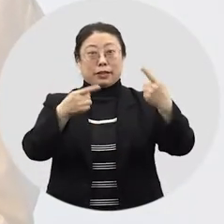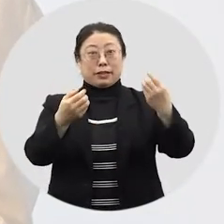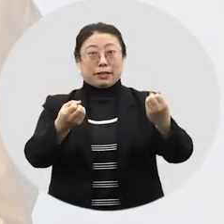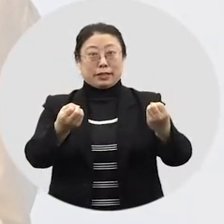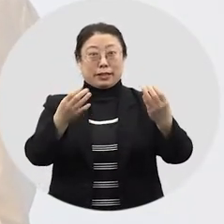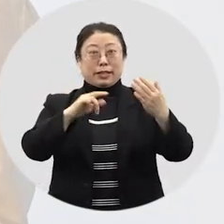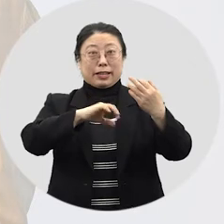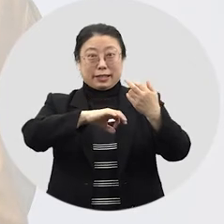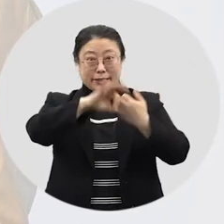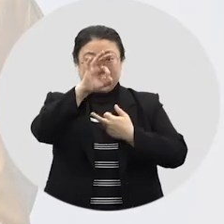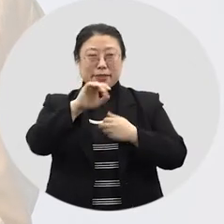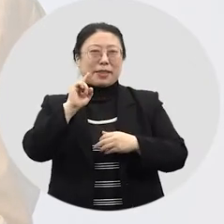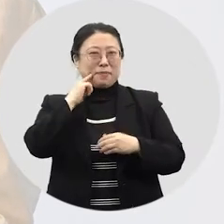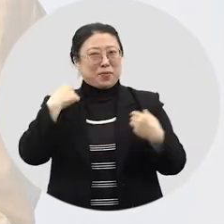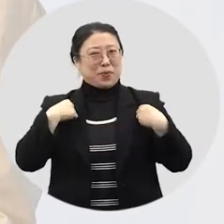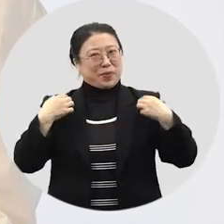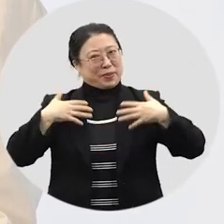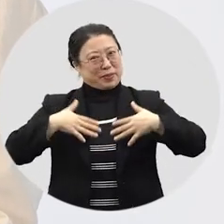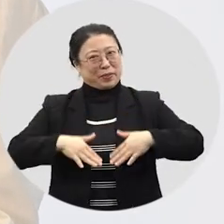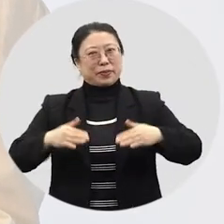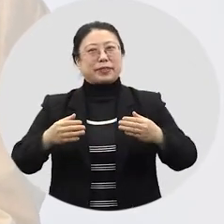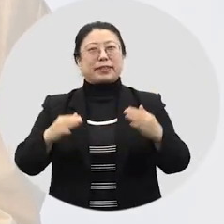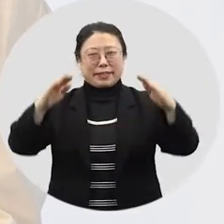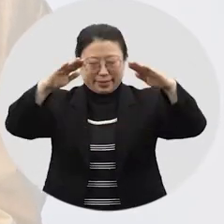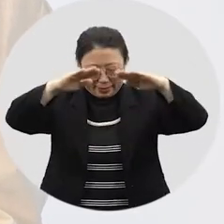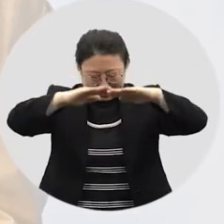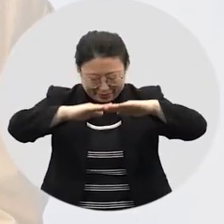예쁜 설빔을 입고 세배를 드리죠.